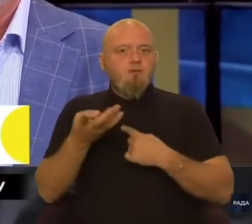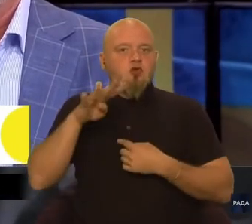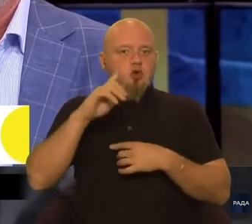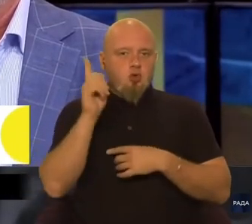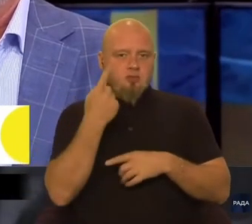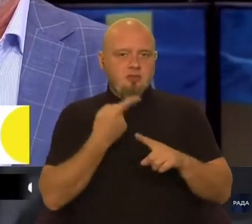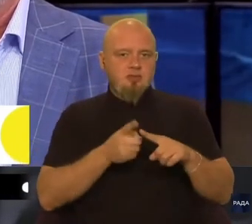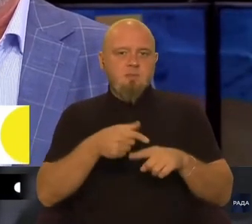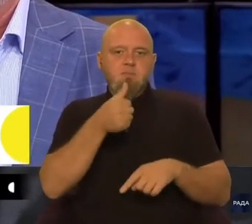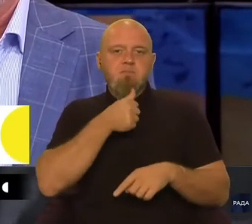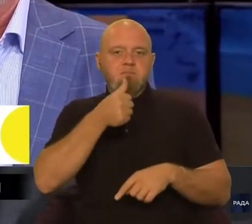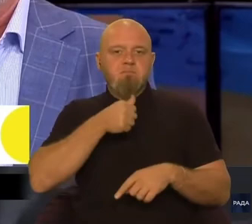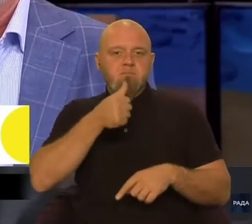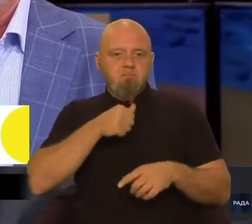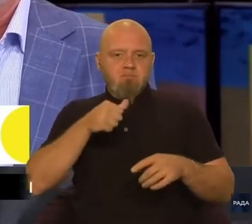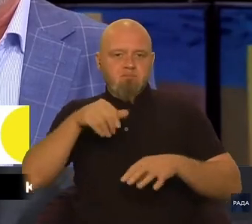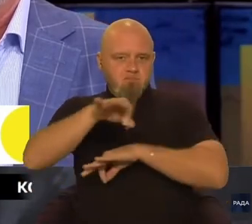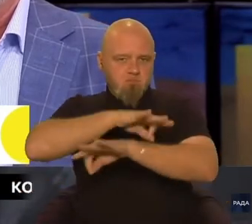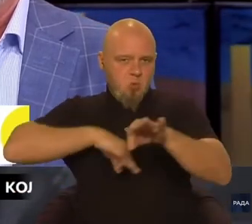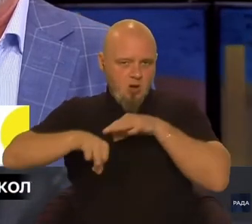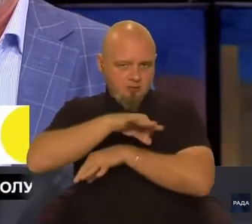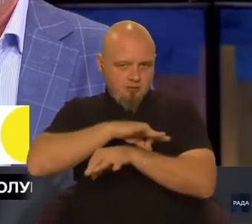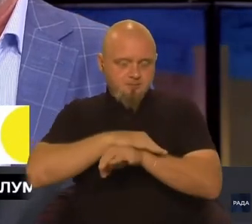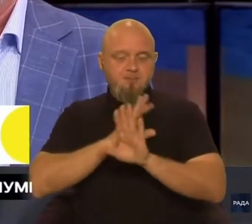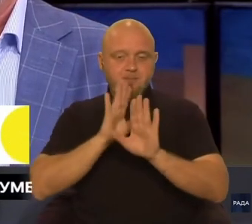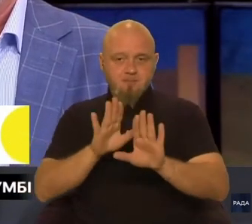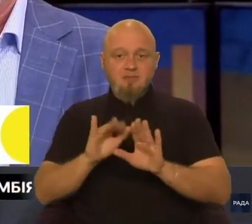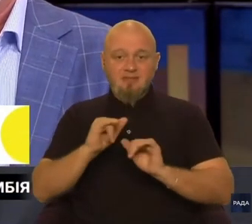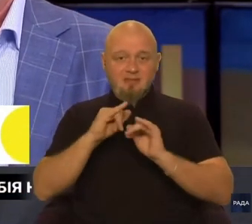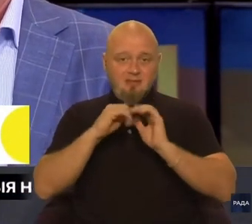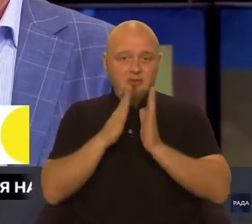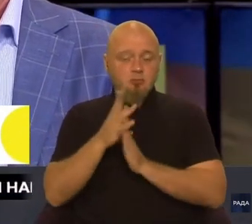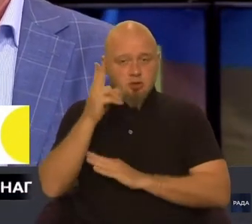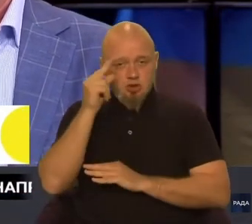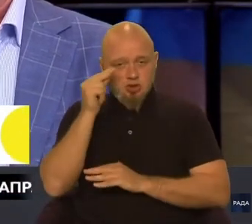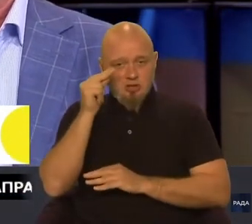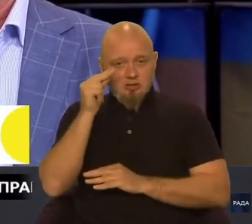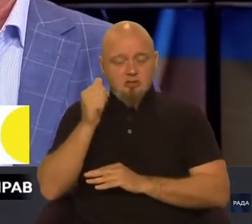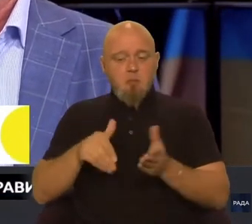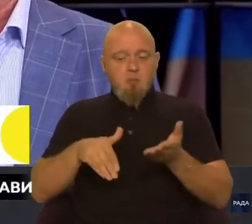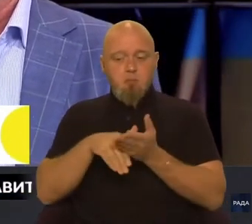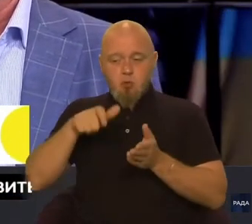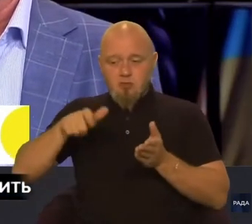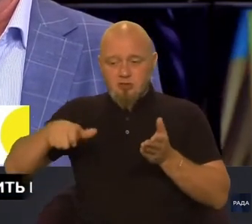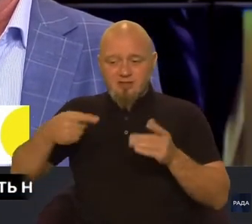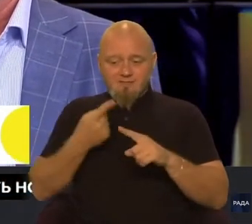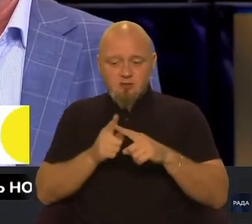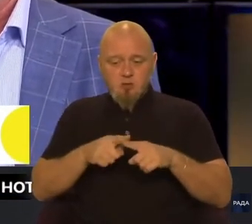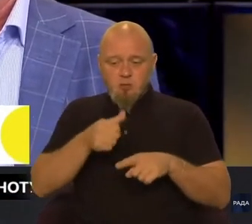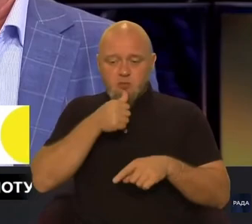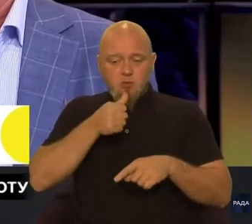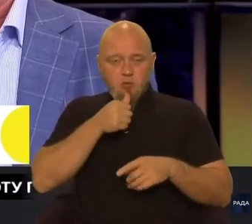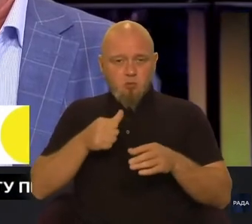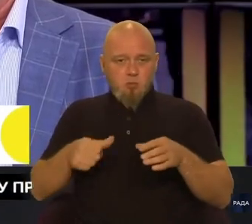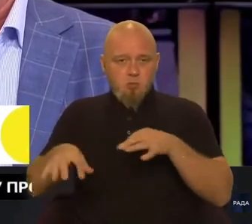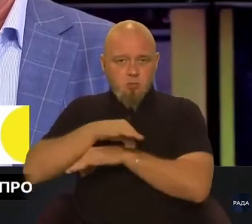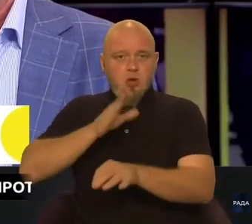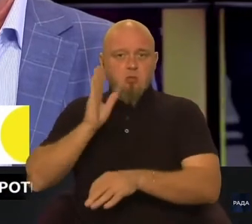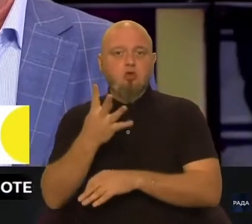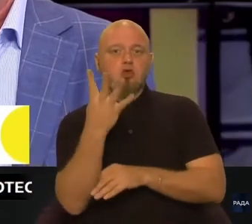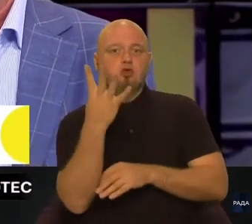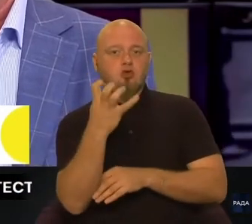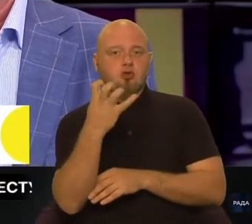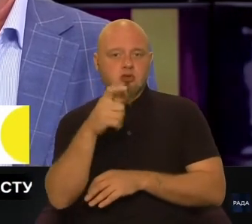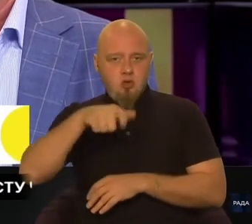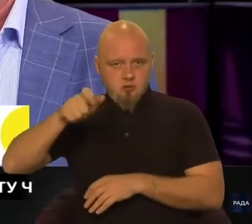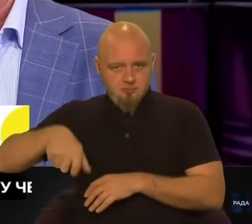областях. Це пілотний проєкт. І загалом чисельність помічників у цьому пілотному проєкті буде 400